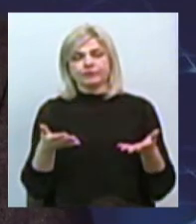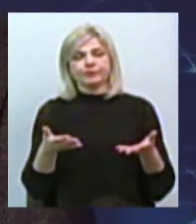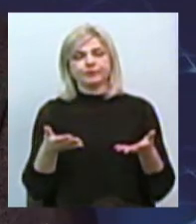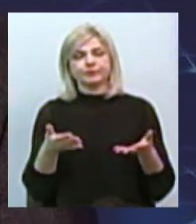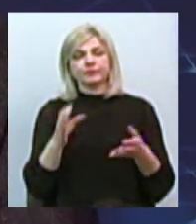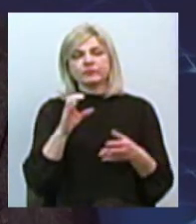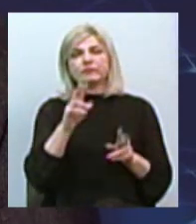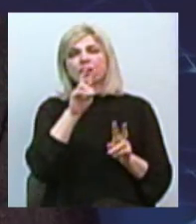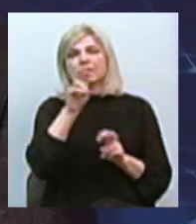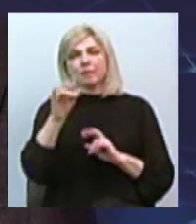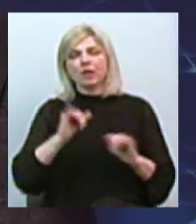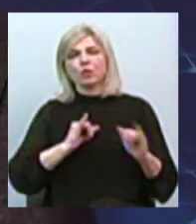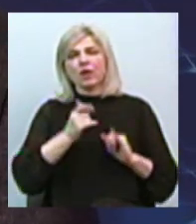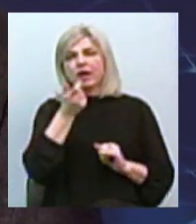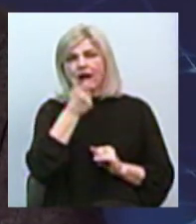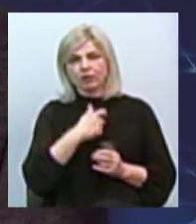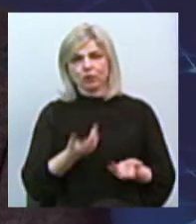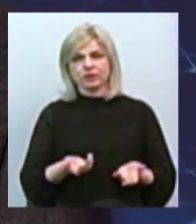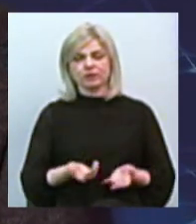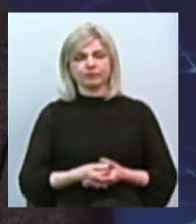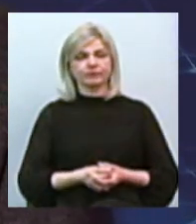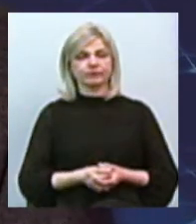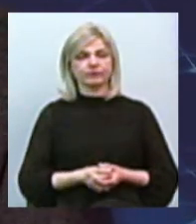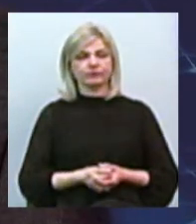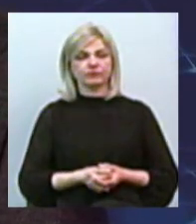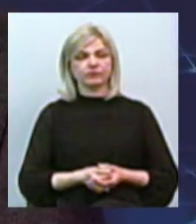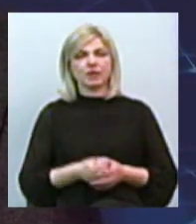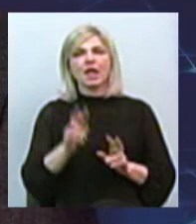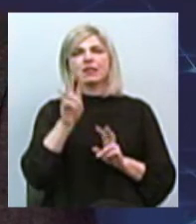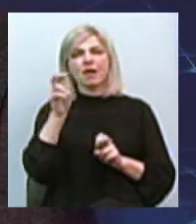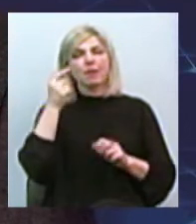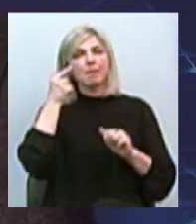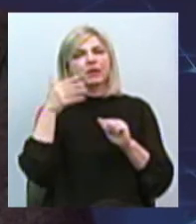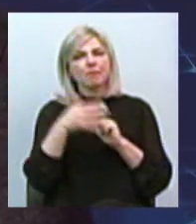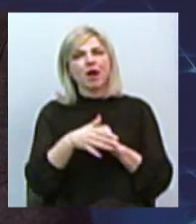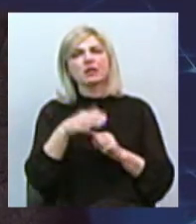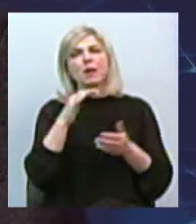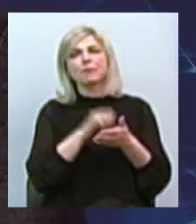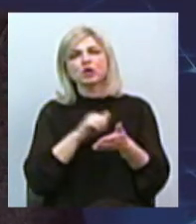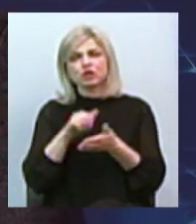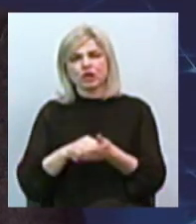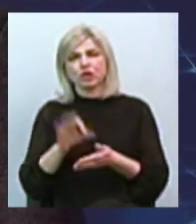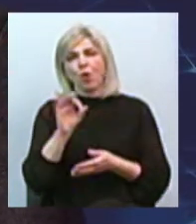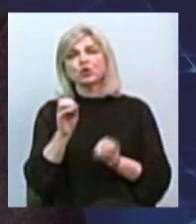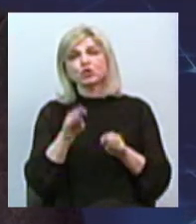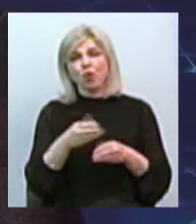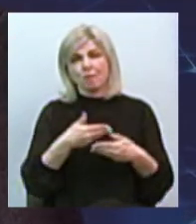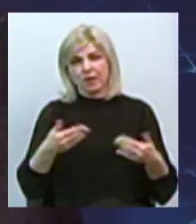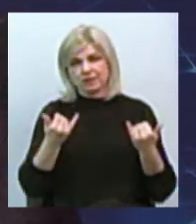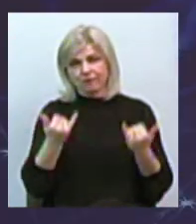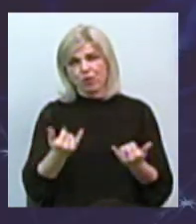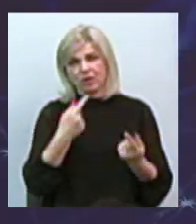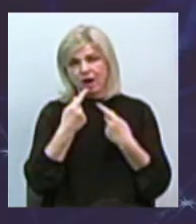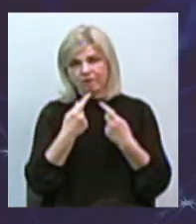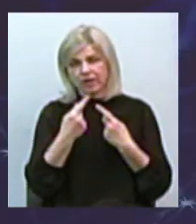темами толерантності, з темами понимання причин і т.д. Тому, о чому ми сьогодні говорили. Тільки, ну, в доступному